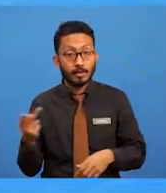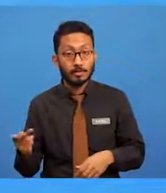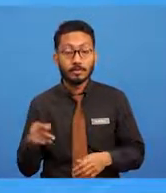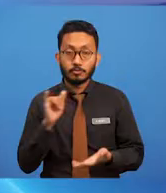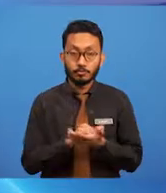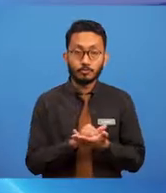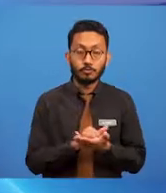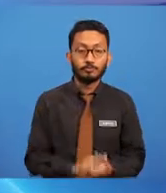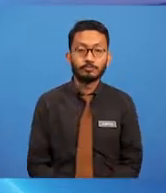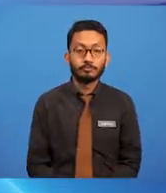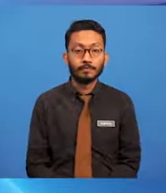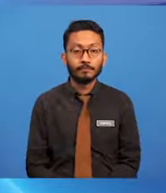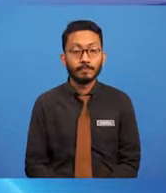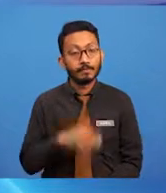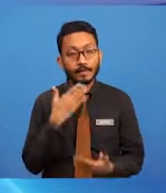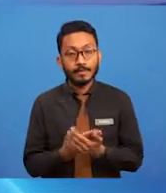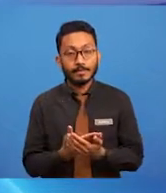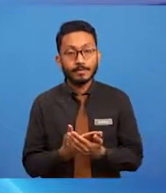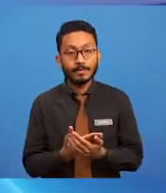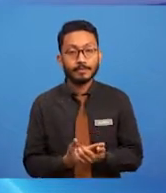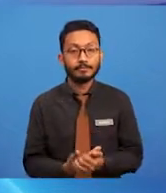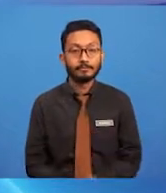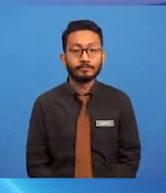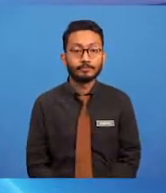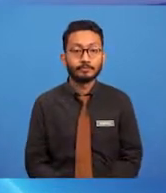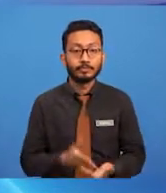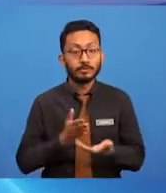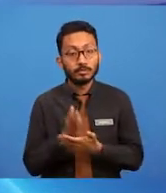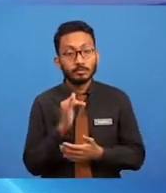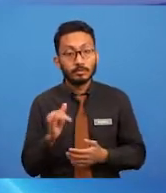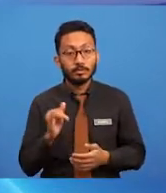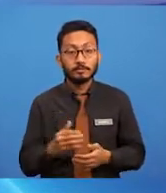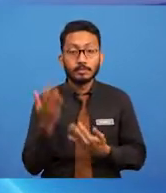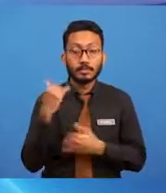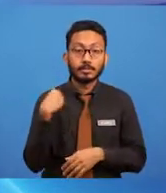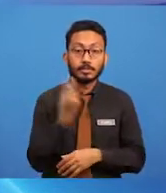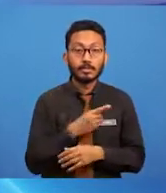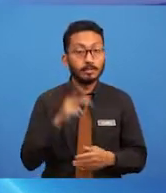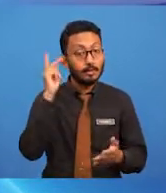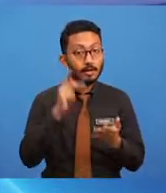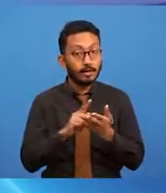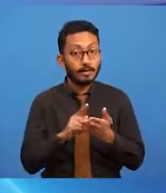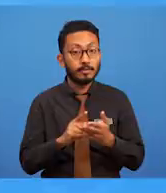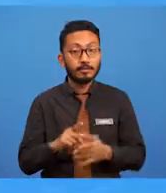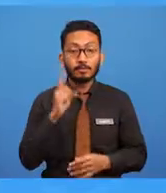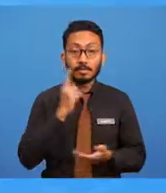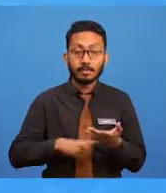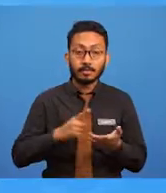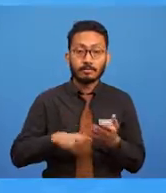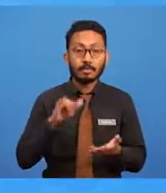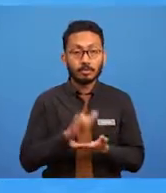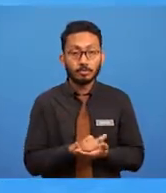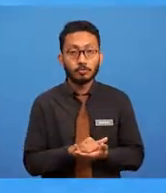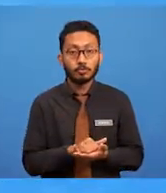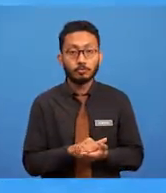baik, seterusnya mari kita mengenali apa itu konsep